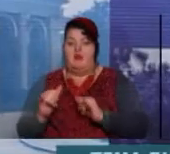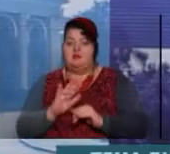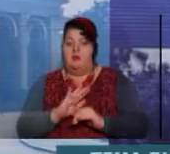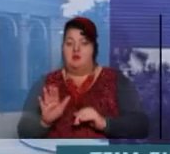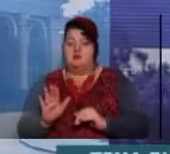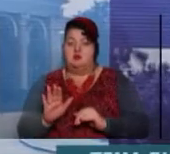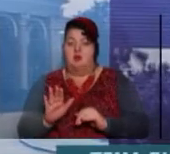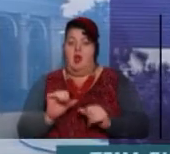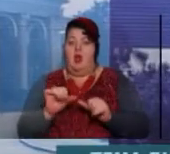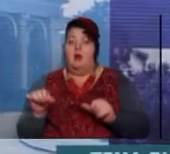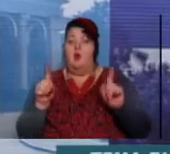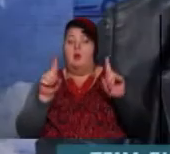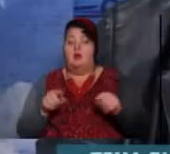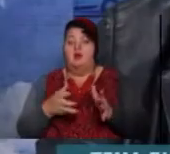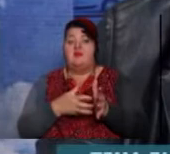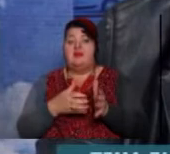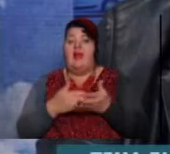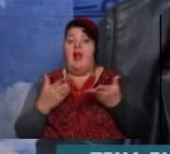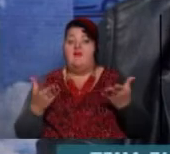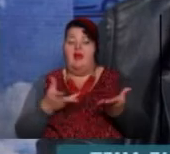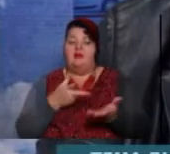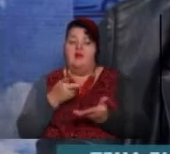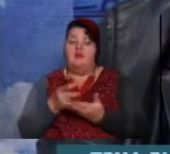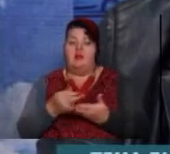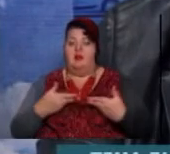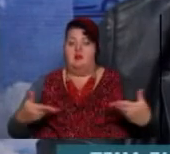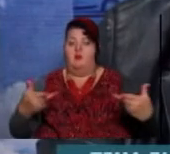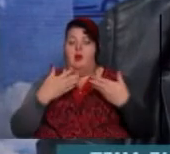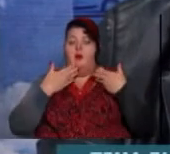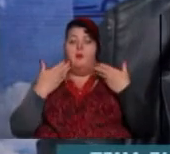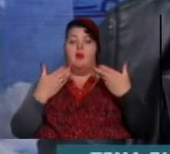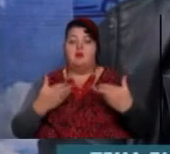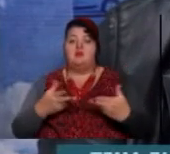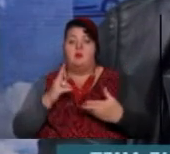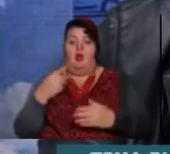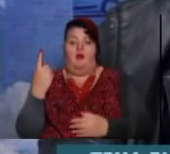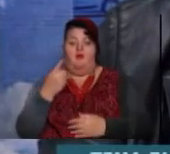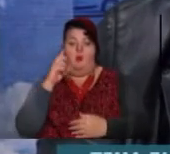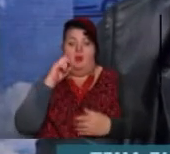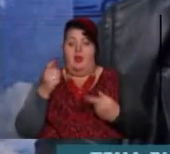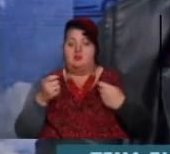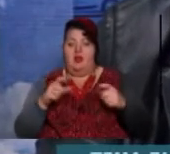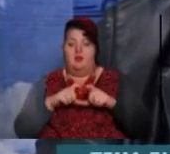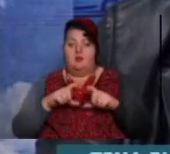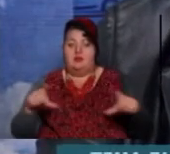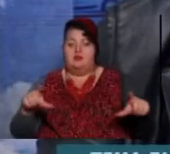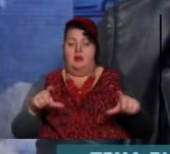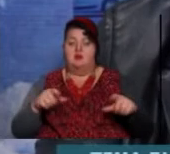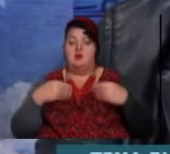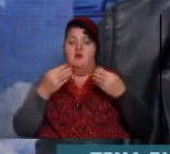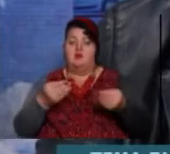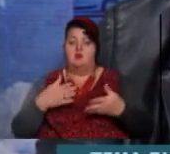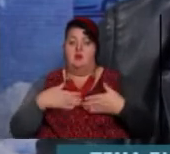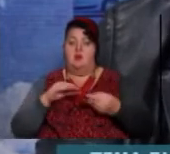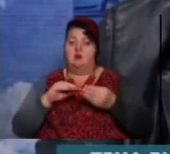Кроме того, з-за нехваток фінансів ми обращаємся в облдержадміністрацію, вносимо наші